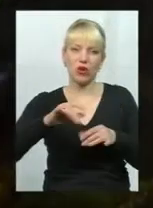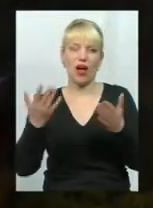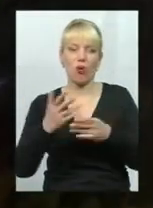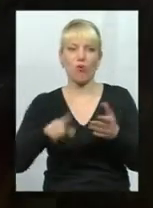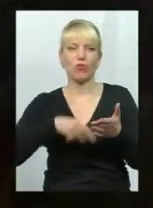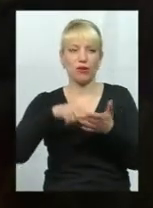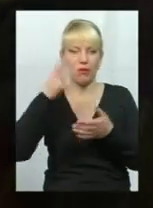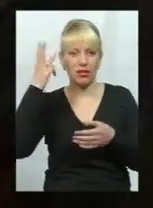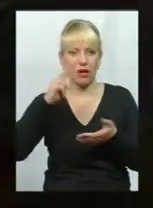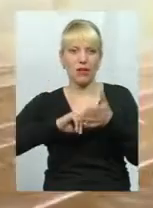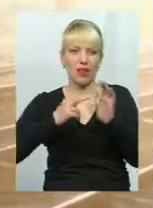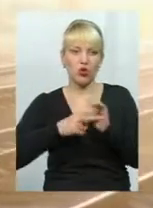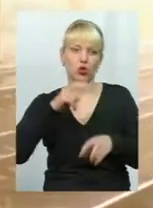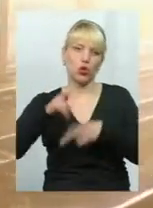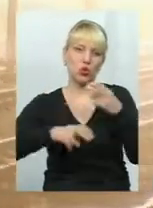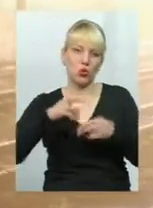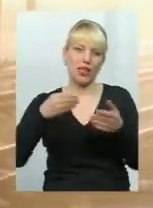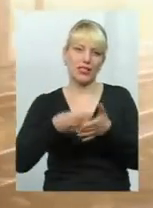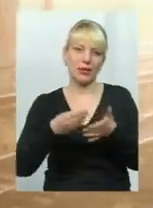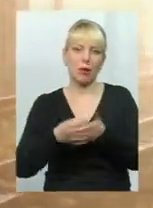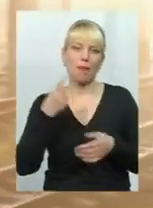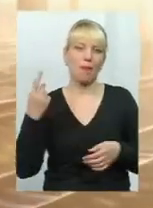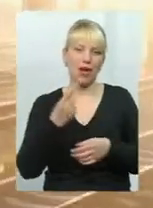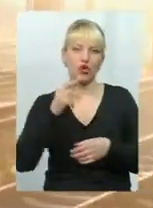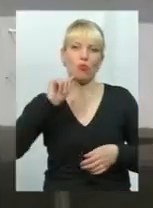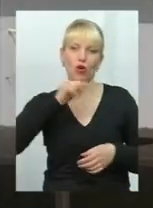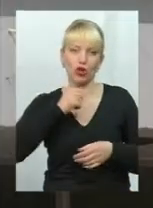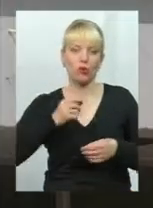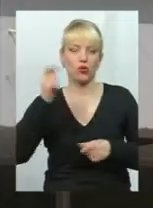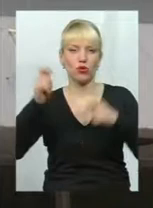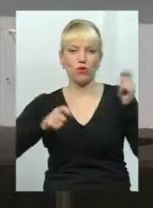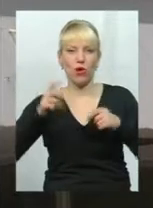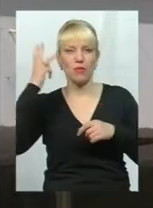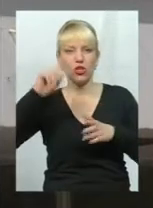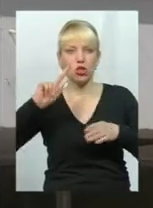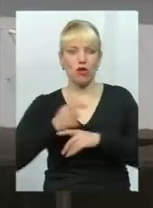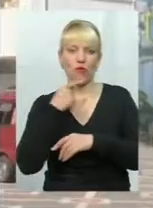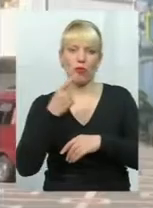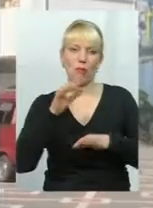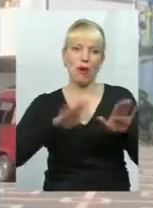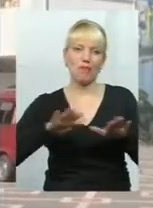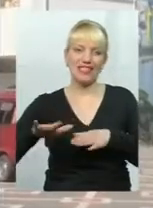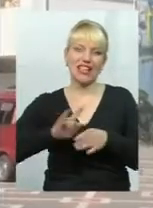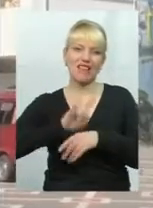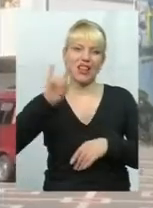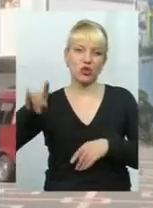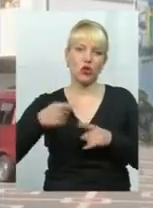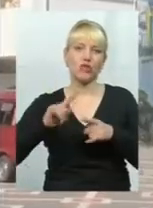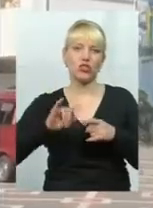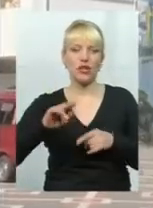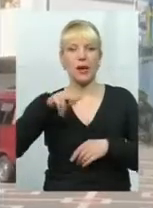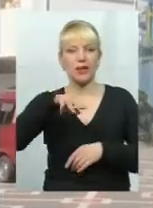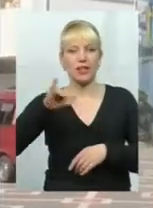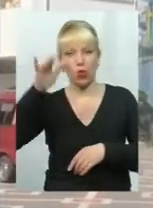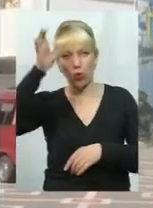Хмельницькому планують шукати спонсорів. На першому економічному форумі у Хмельницькому знову заговорили і про місцеве литовище та профтехосвіту.